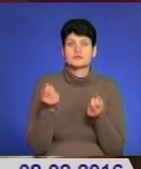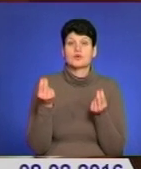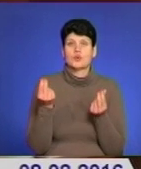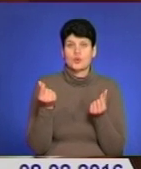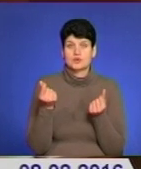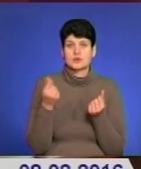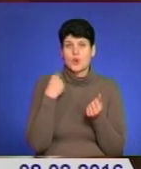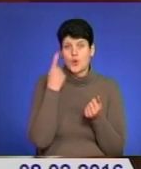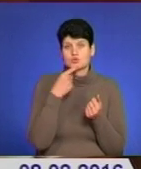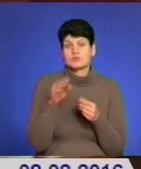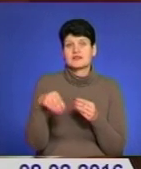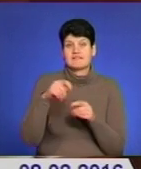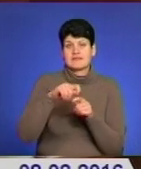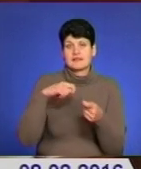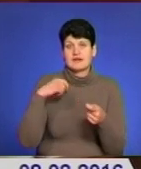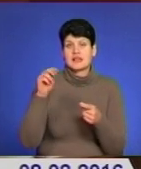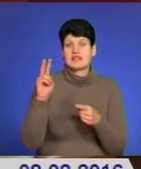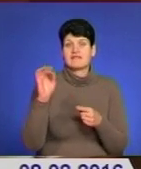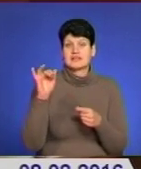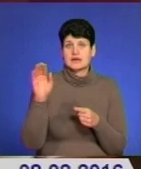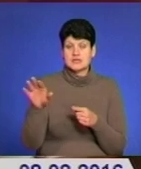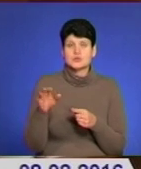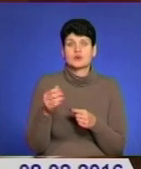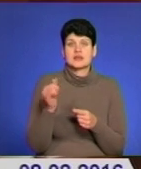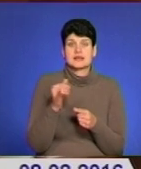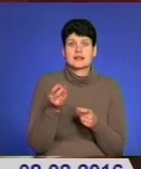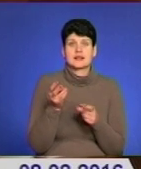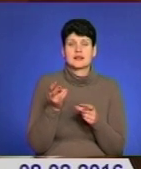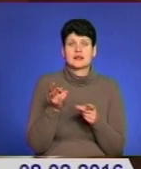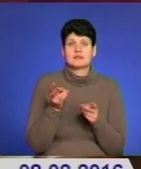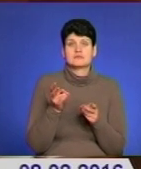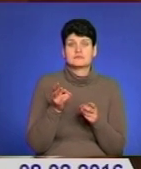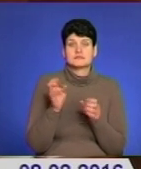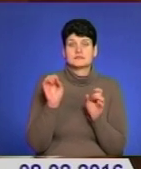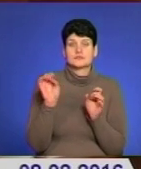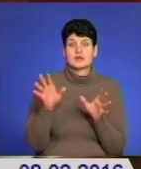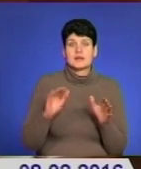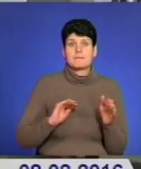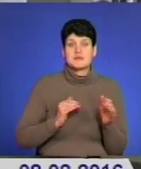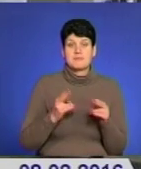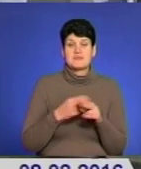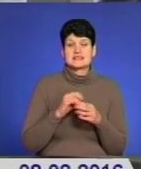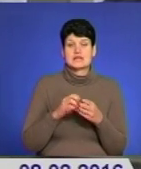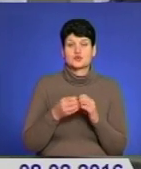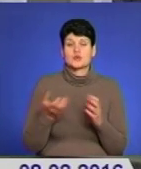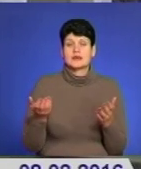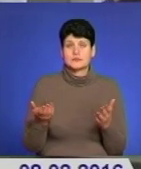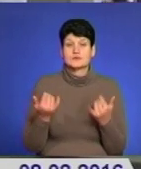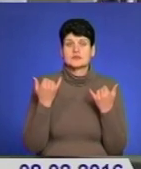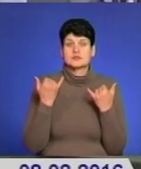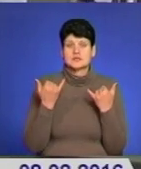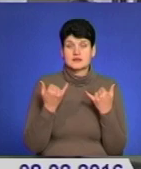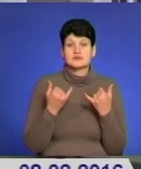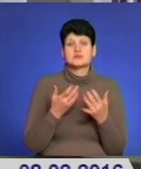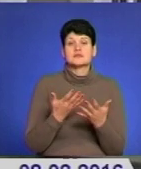кошти, особа видавала квитанції, після чого залишала підприємців без результату. Наразі особу підозрювано